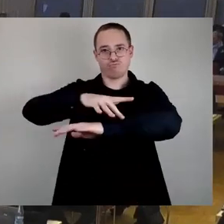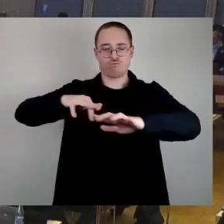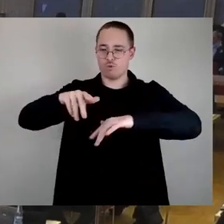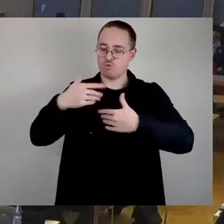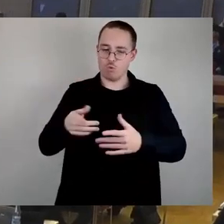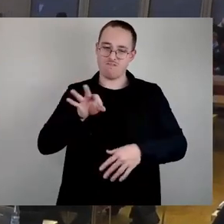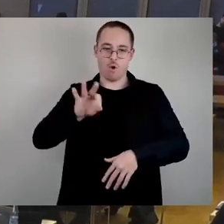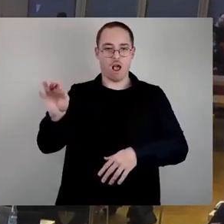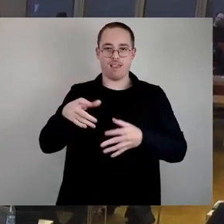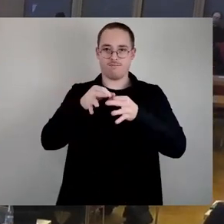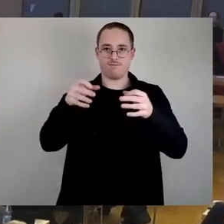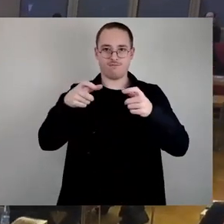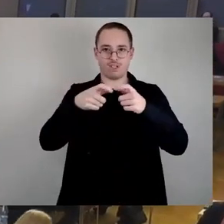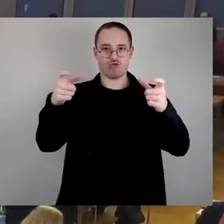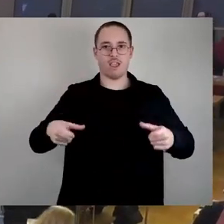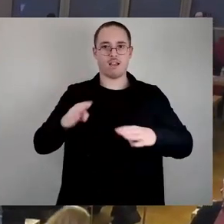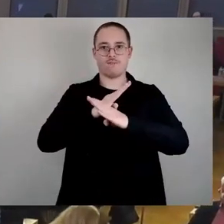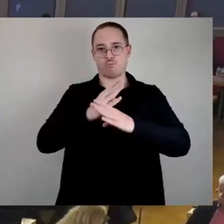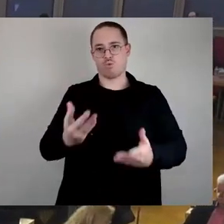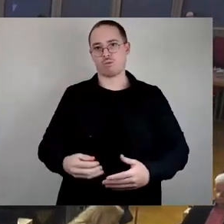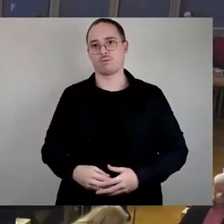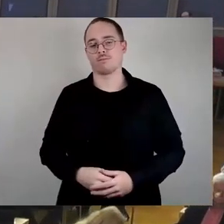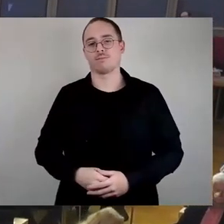Als nächstes die Sendenfraktion, Herr Schmählich.